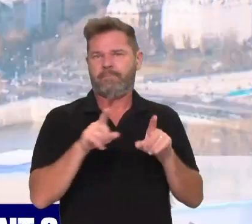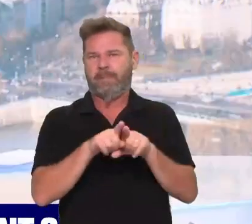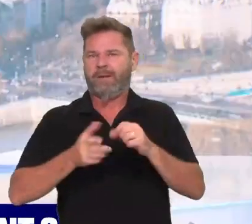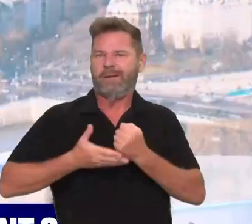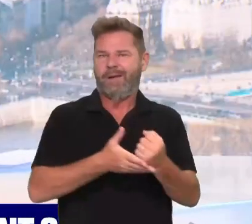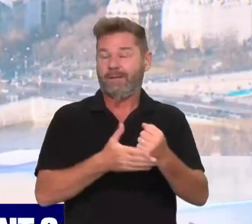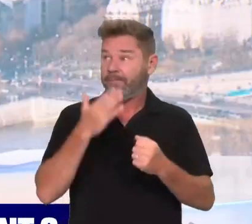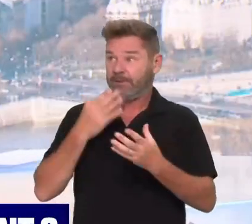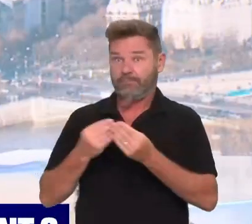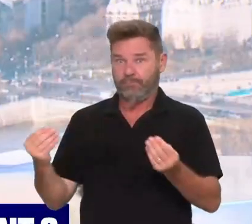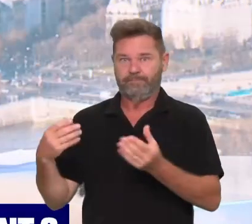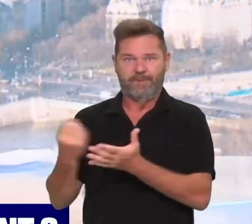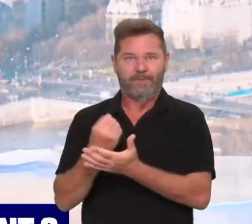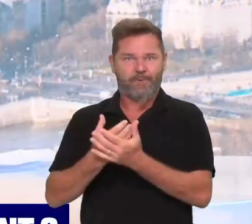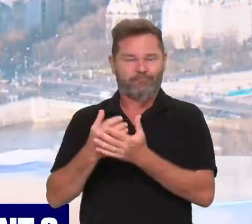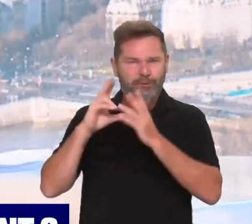explications. Faut-il réinstaurer cette fameuse ristournante ?